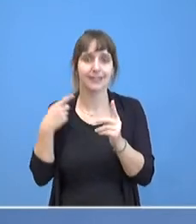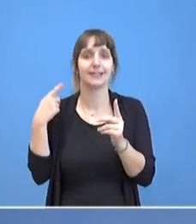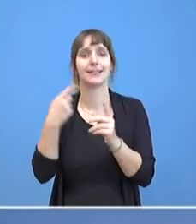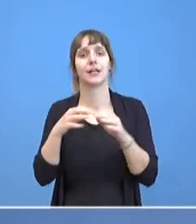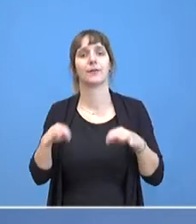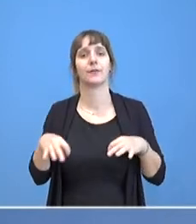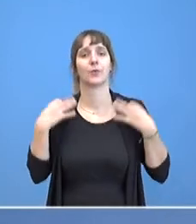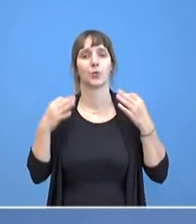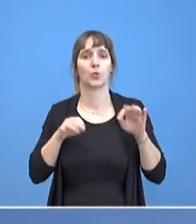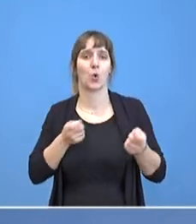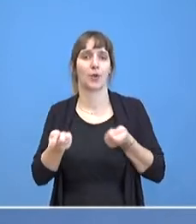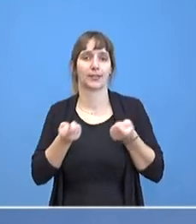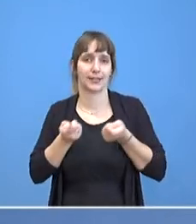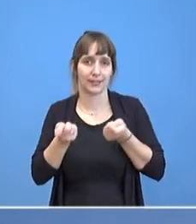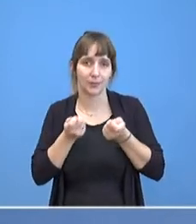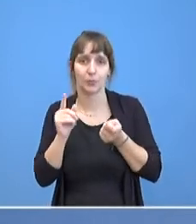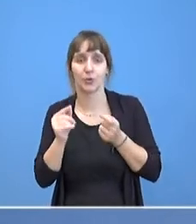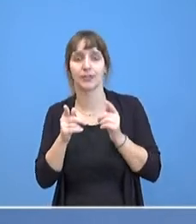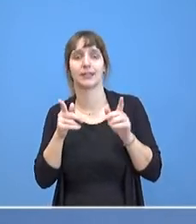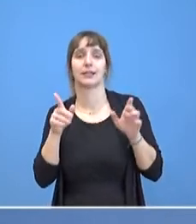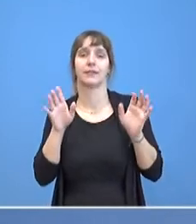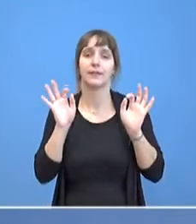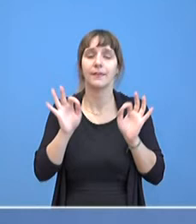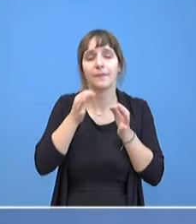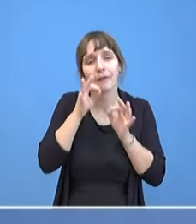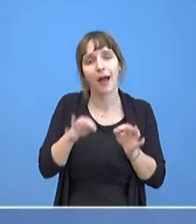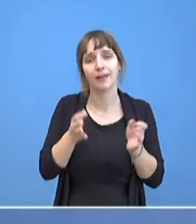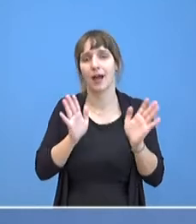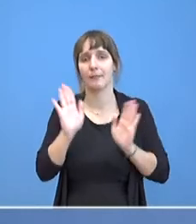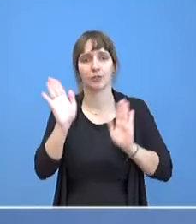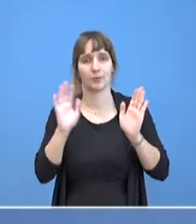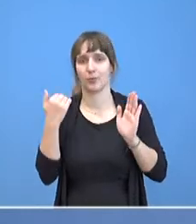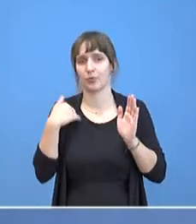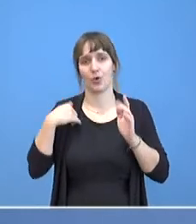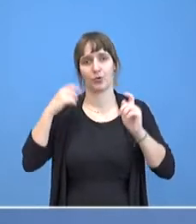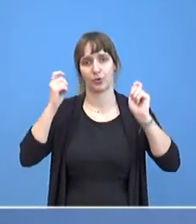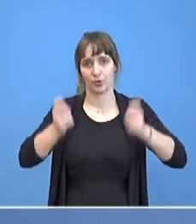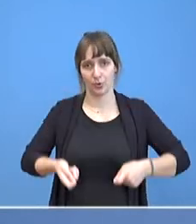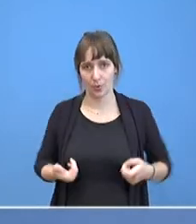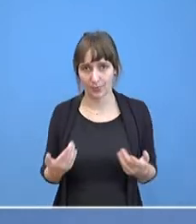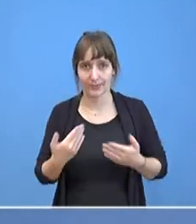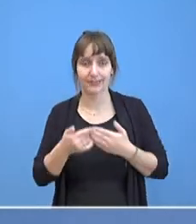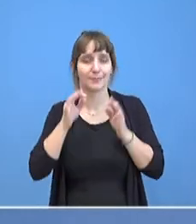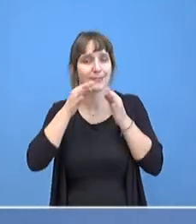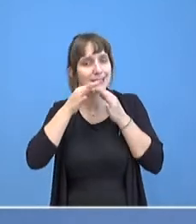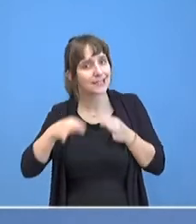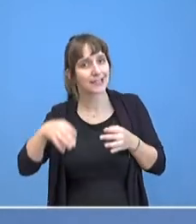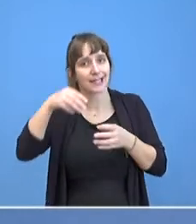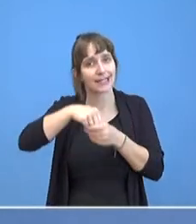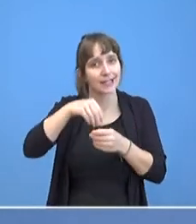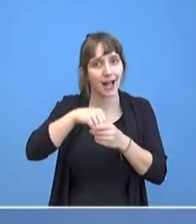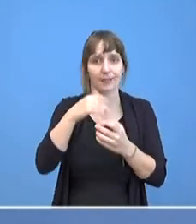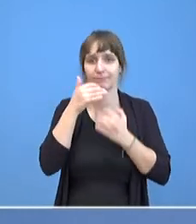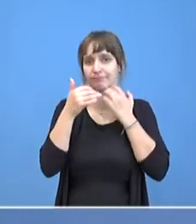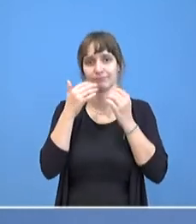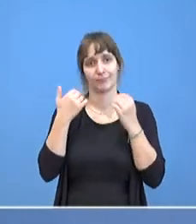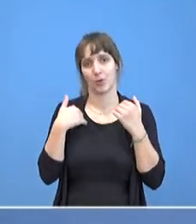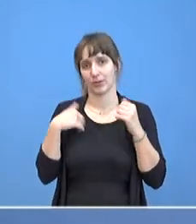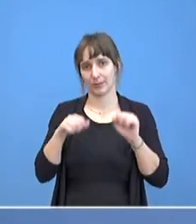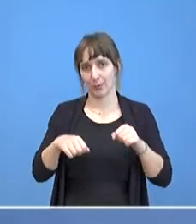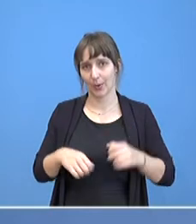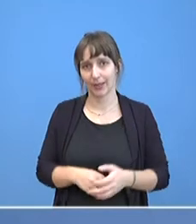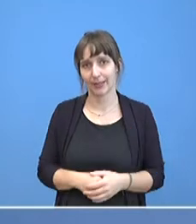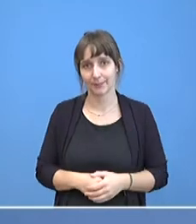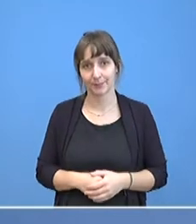Ressortabstimmung ist noch gar nicht eingeleitet. Und deswegen können wir zu konkreten Inhalten uns hier, wie es üblich ist, auch nicht äußern. Im